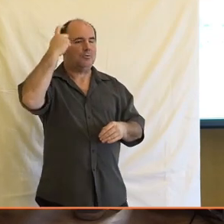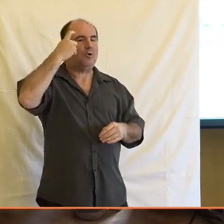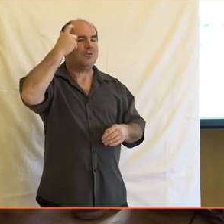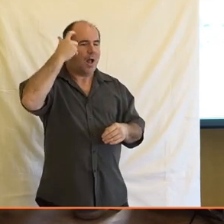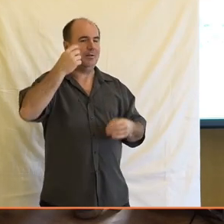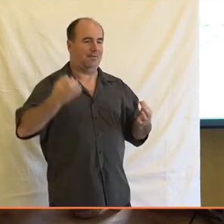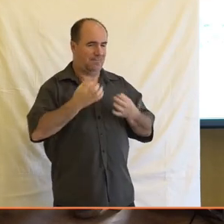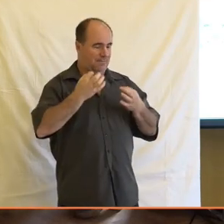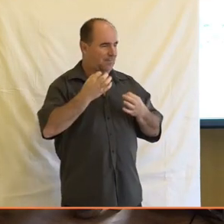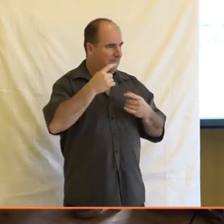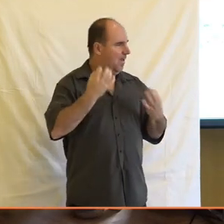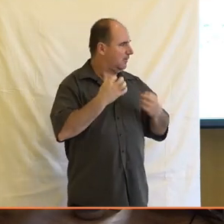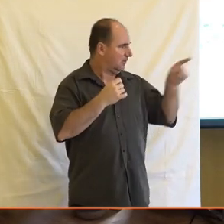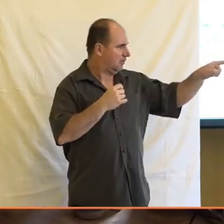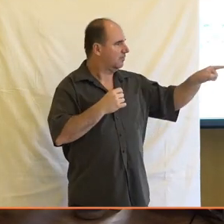témata?